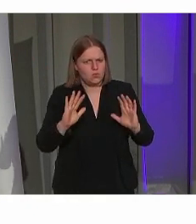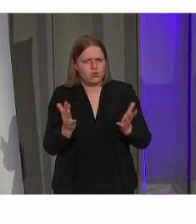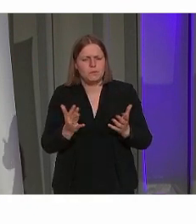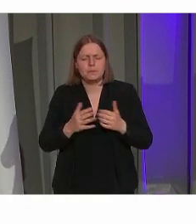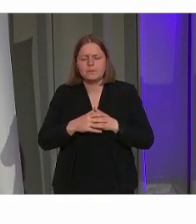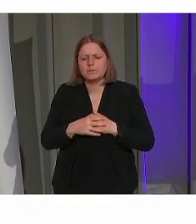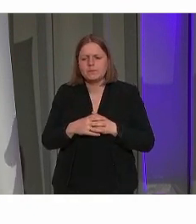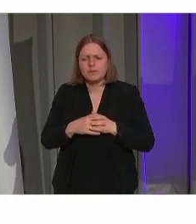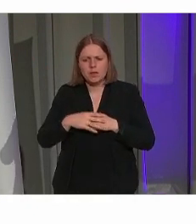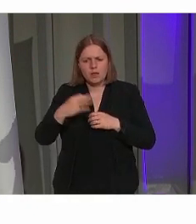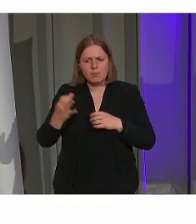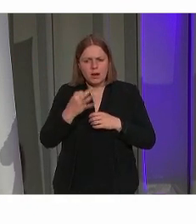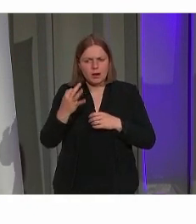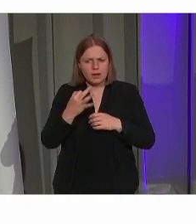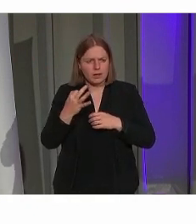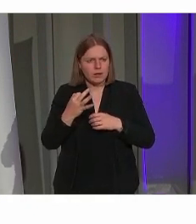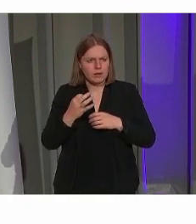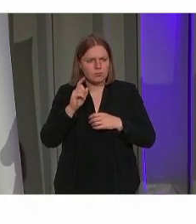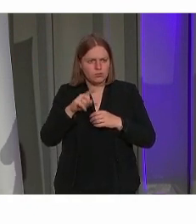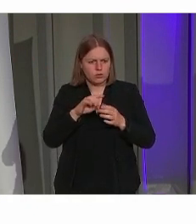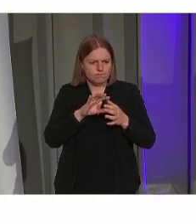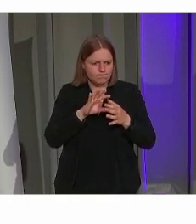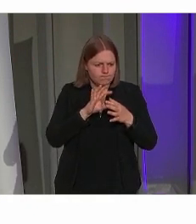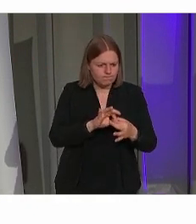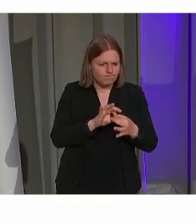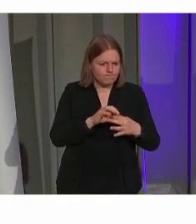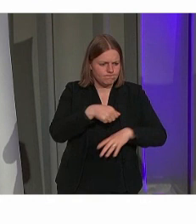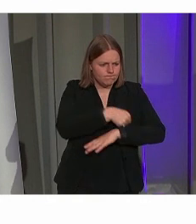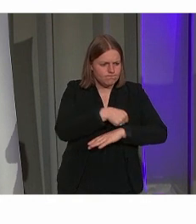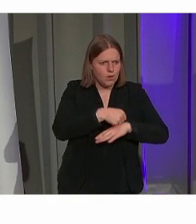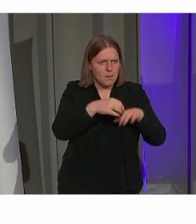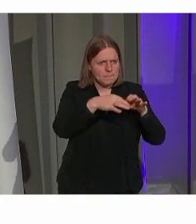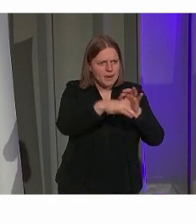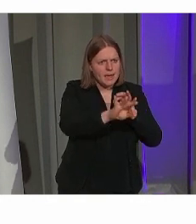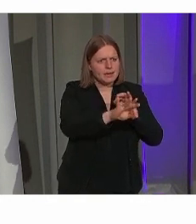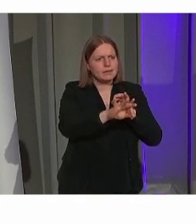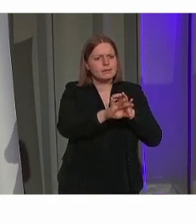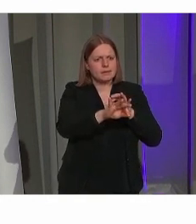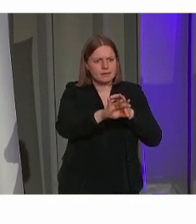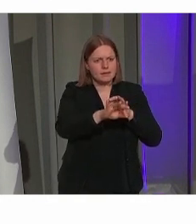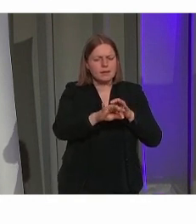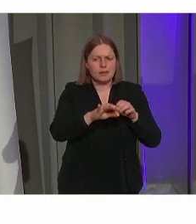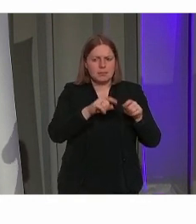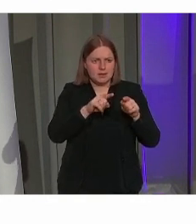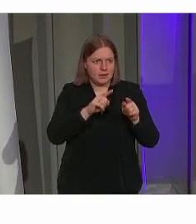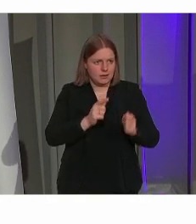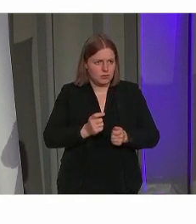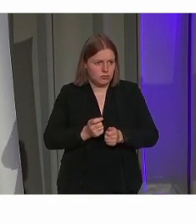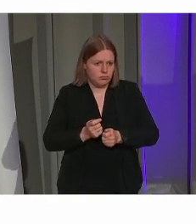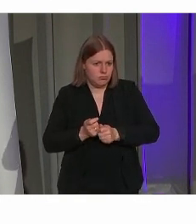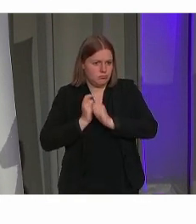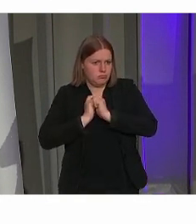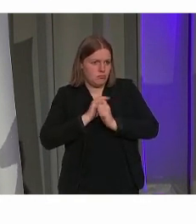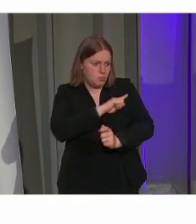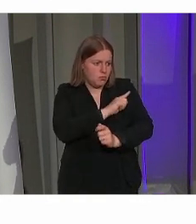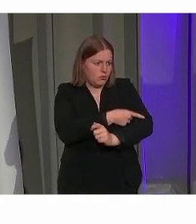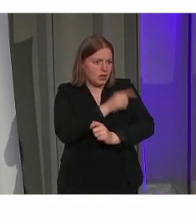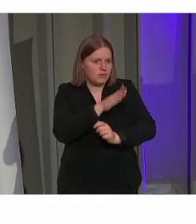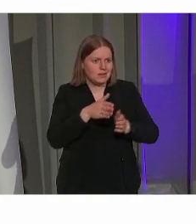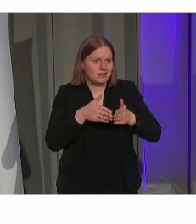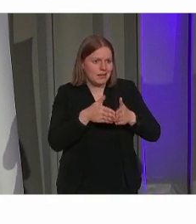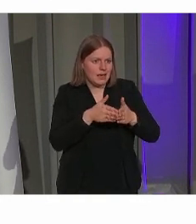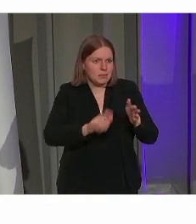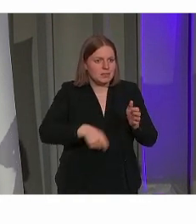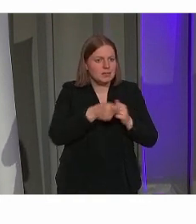Het is belangrijk dat het verankerd is in beleidtoegankelijkheid. Dat betekent het is de bevoegdheid van een schepen. Dat